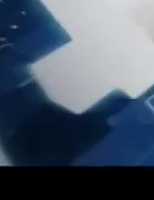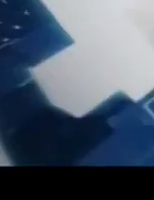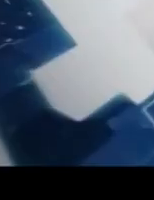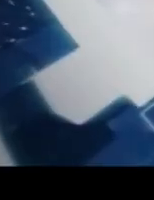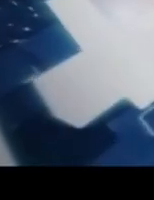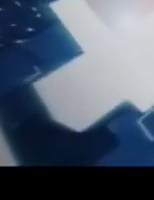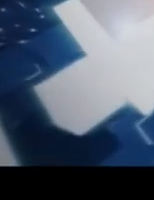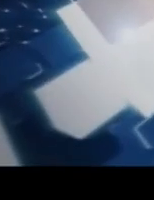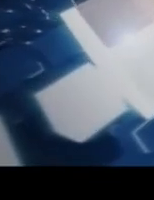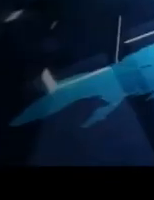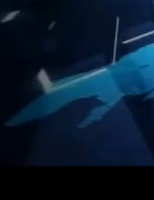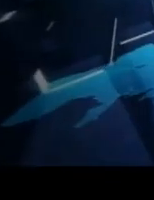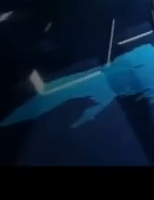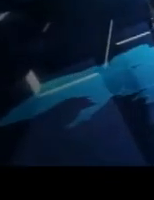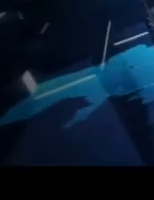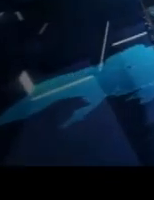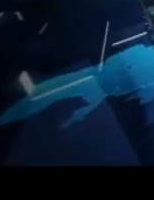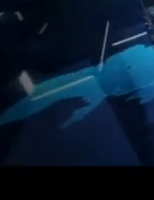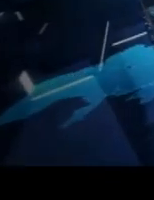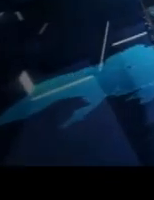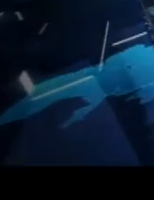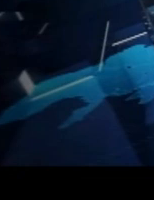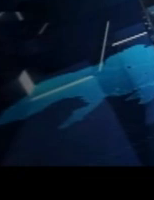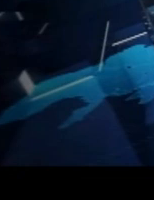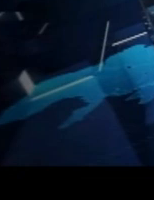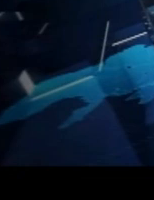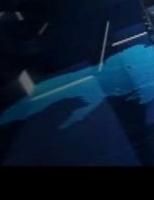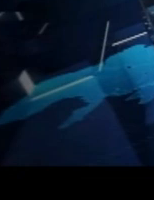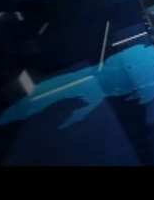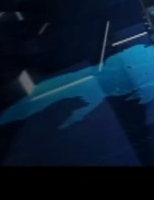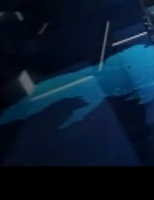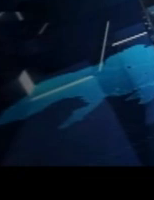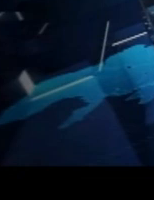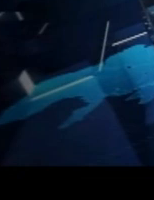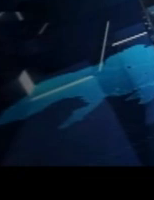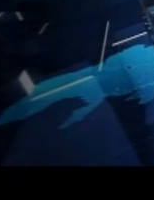за перегляд!